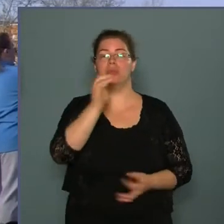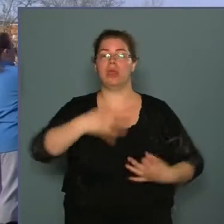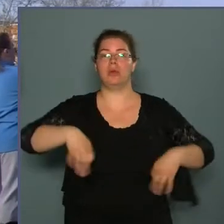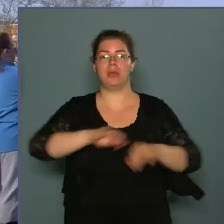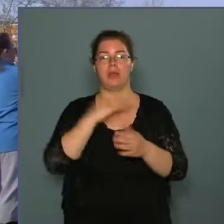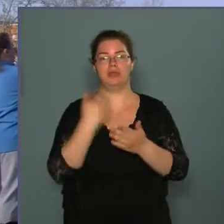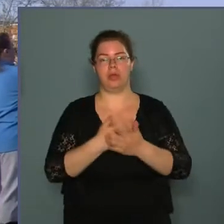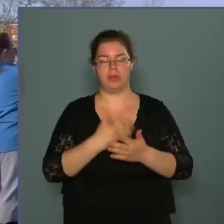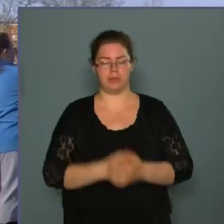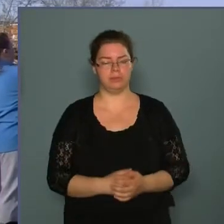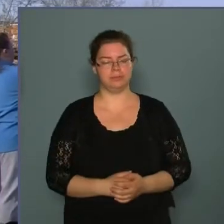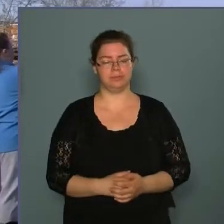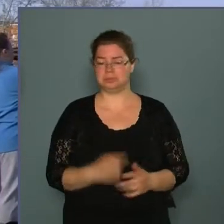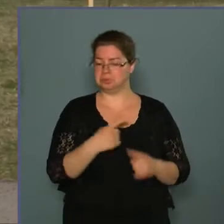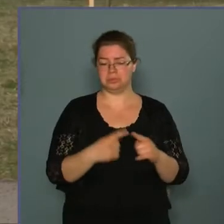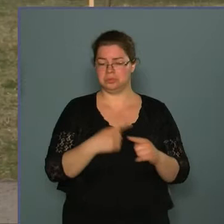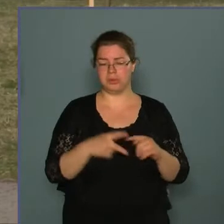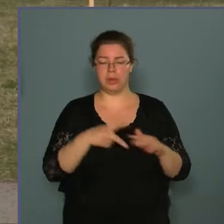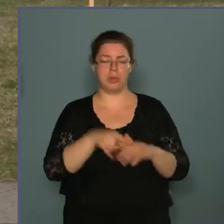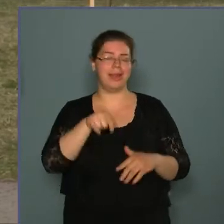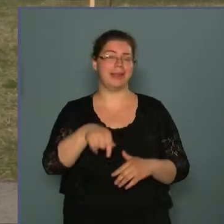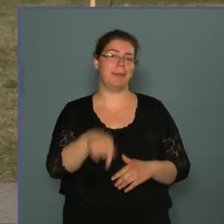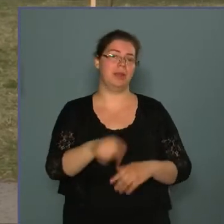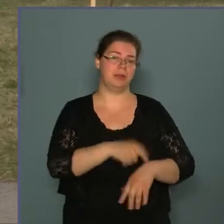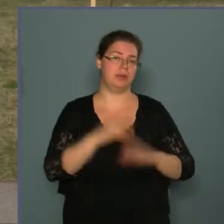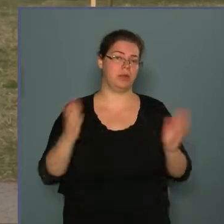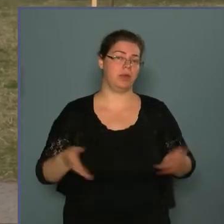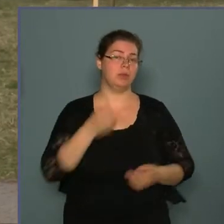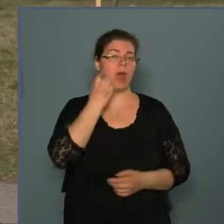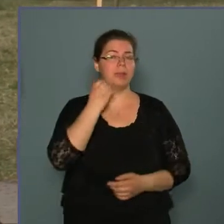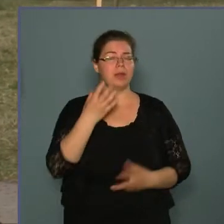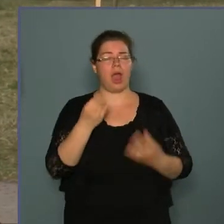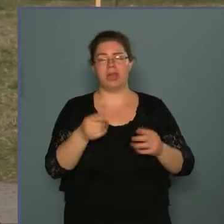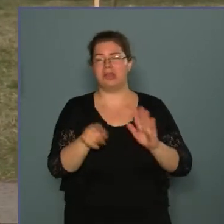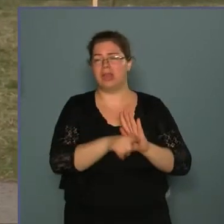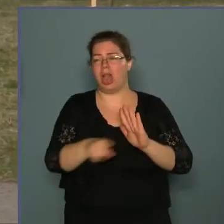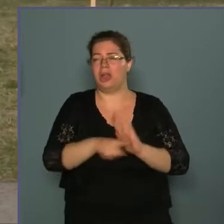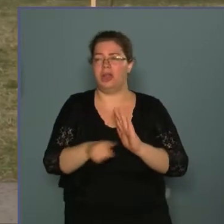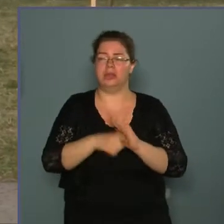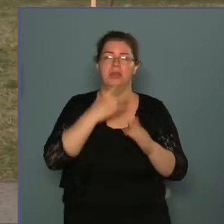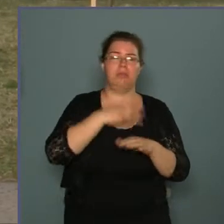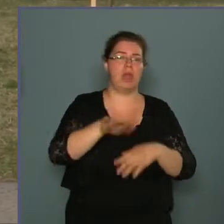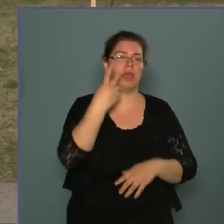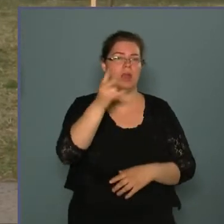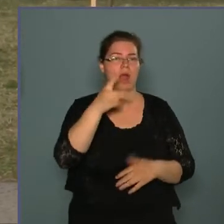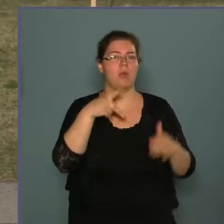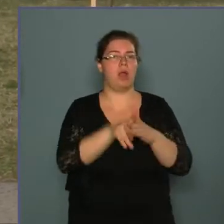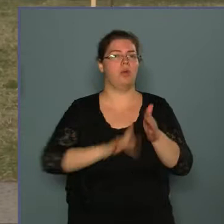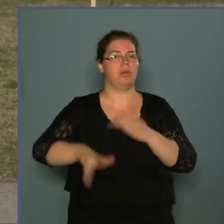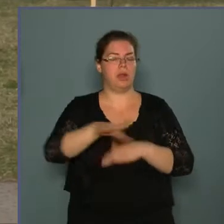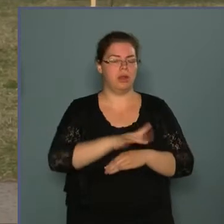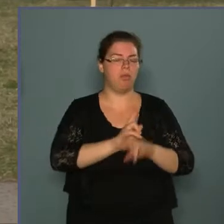gazdagodott. Nem kis dolog ez ebben az időszakban, amikor annyi negatív példát látunk a köztereken.